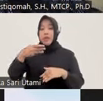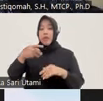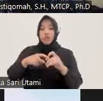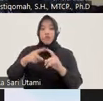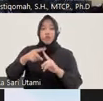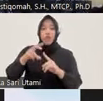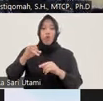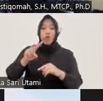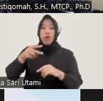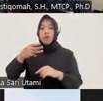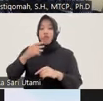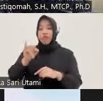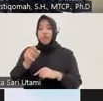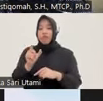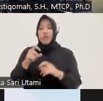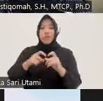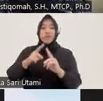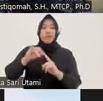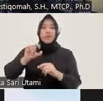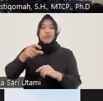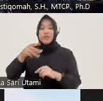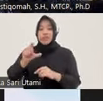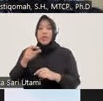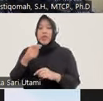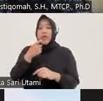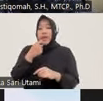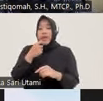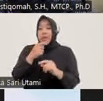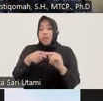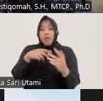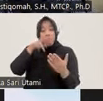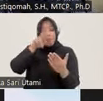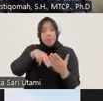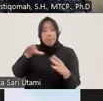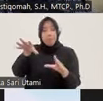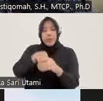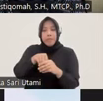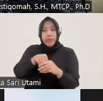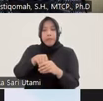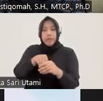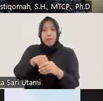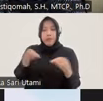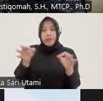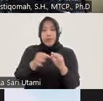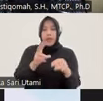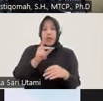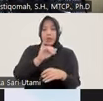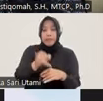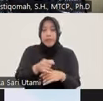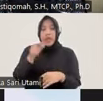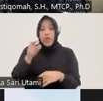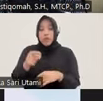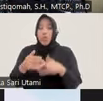dilakukan implementasi yang dilakukan tanpa kemudian kita melibatkan atau menggunakan peningkatan RZ itu pun